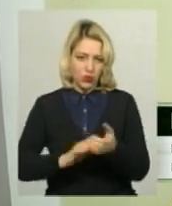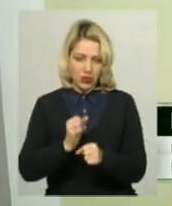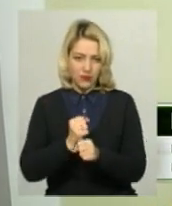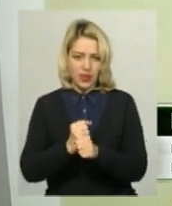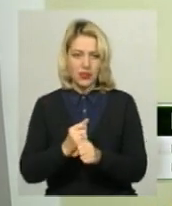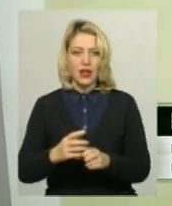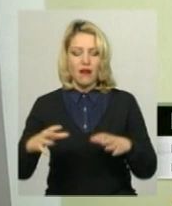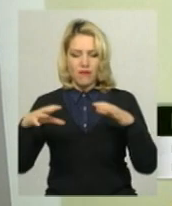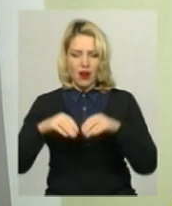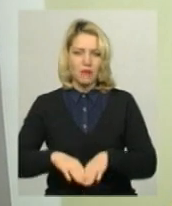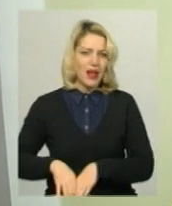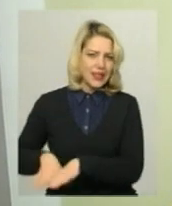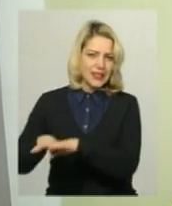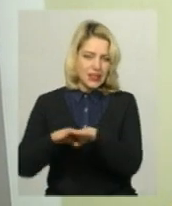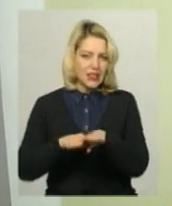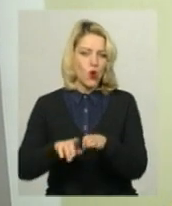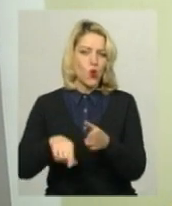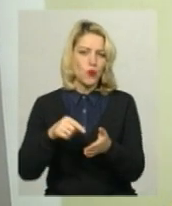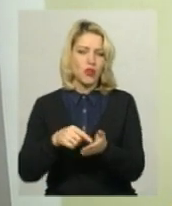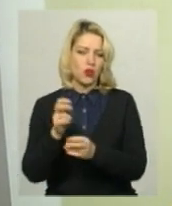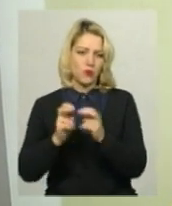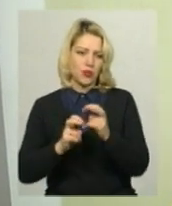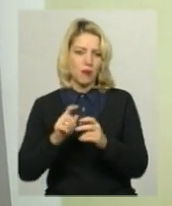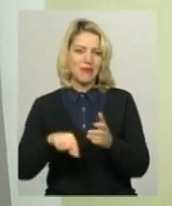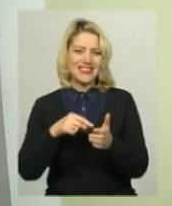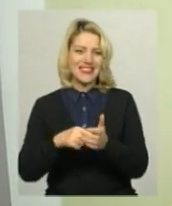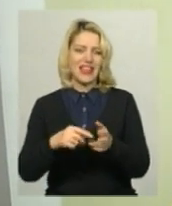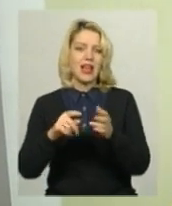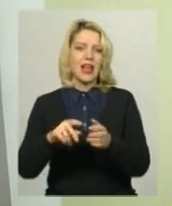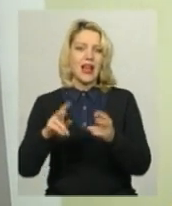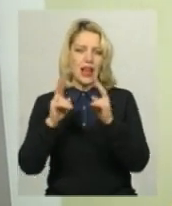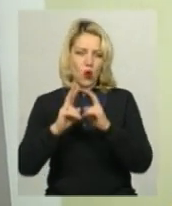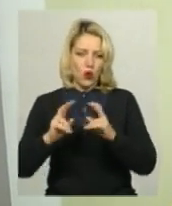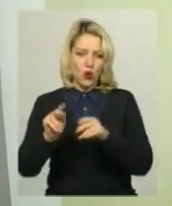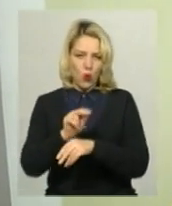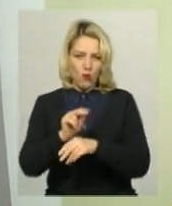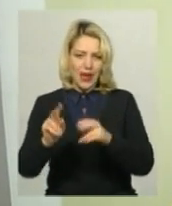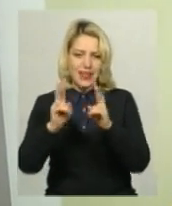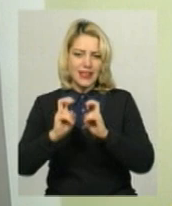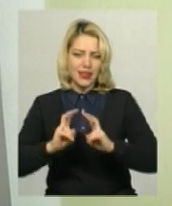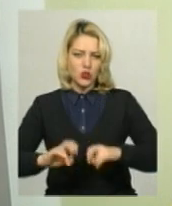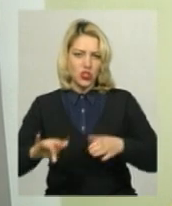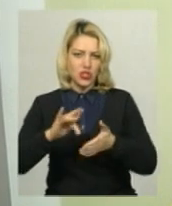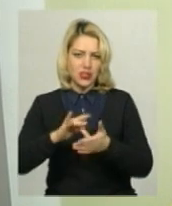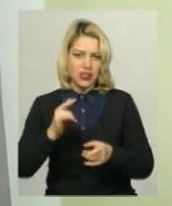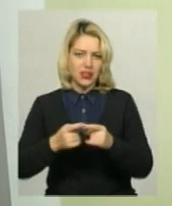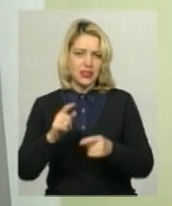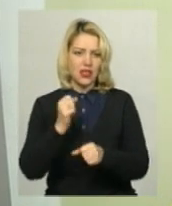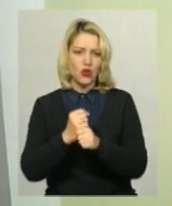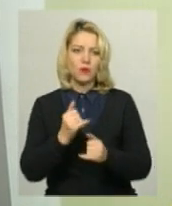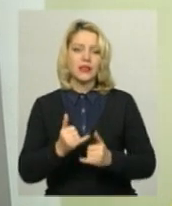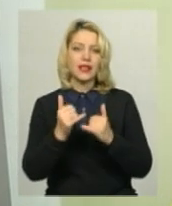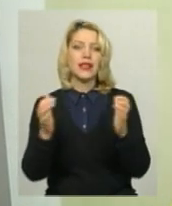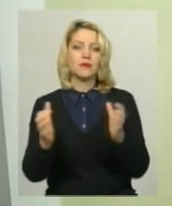єдиного комунального підприємства – Хмельницький міський лікувально-діагностичний центр. Робиться це для збереження